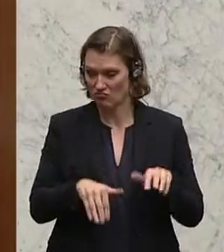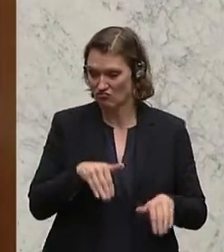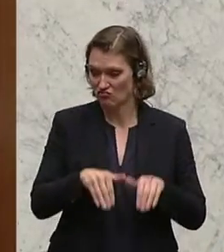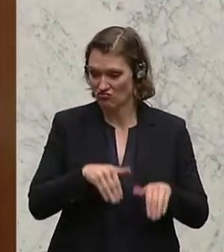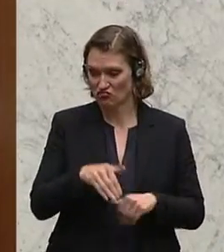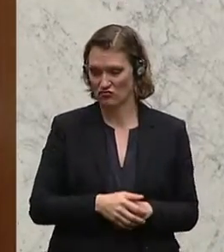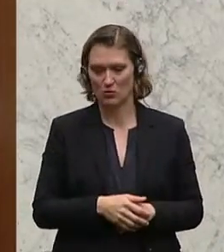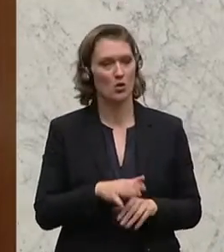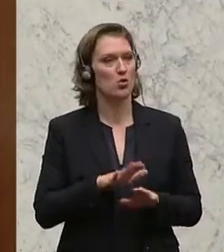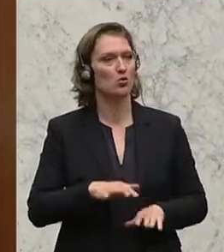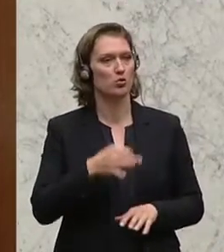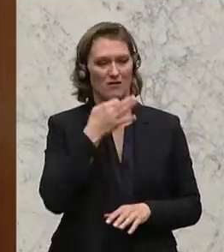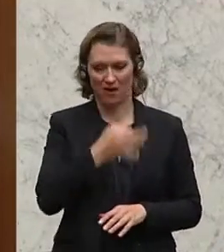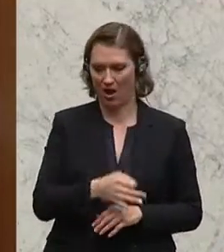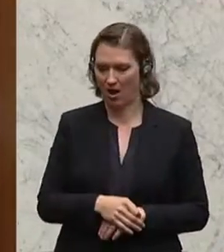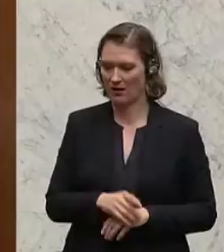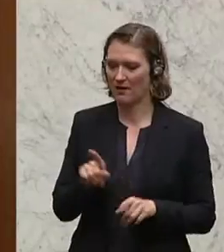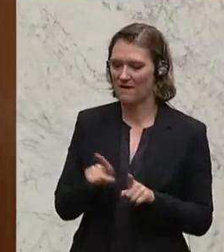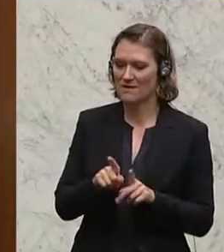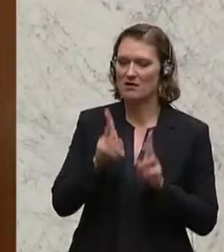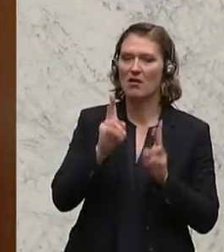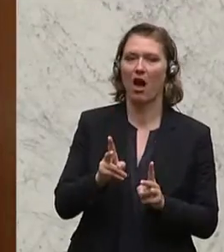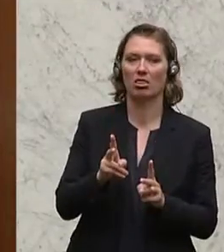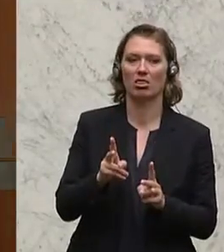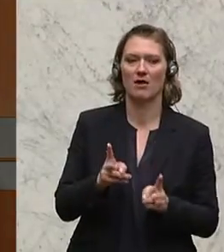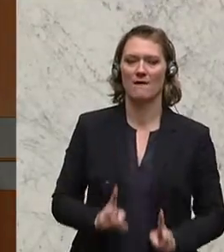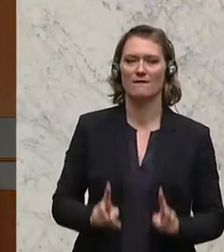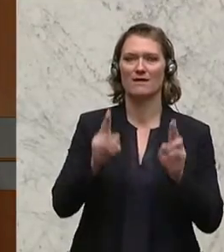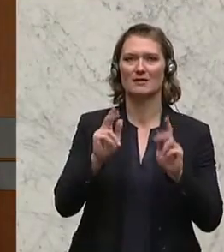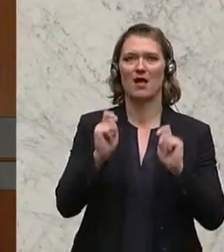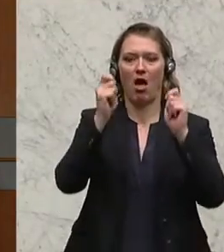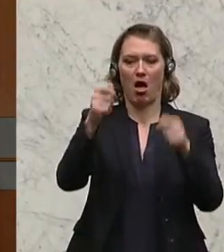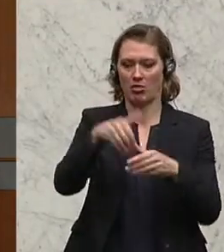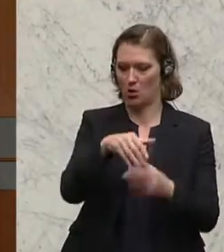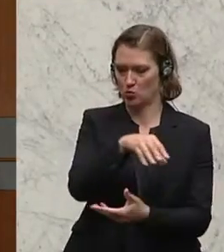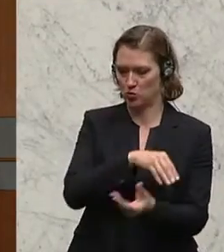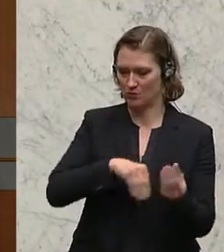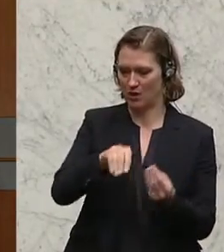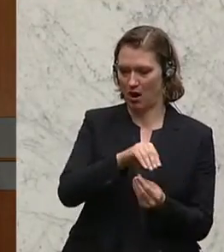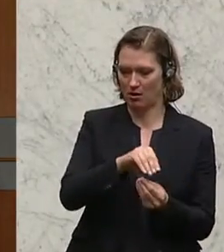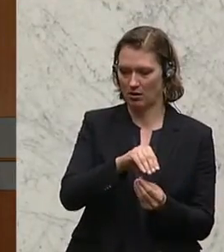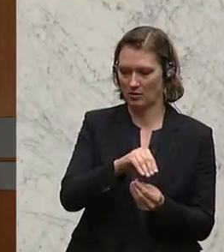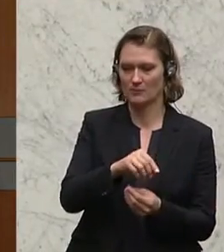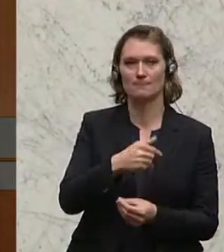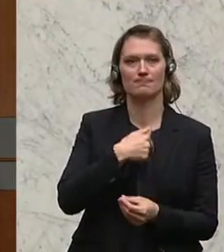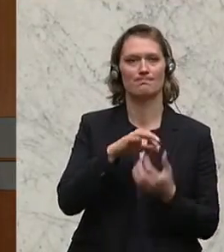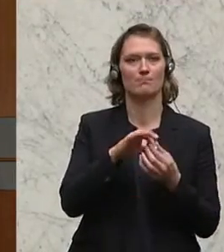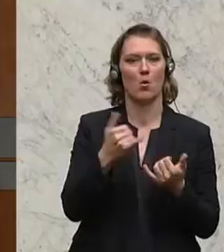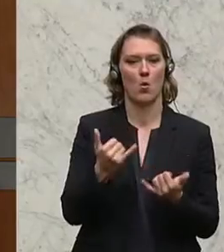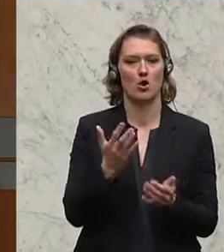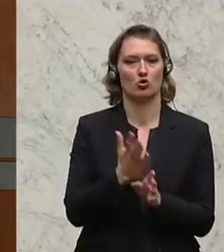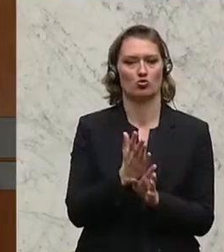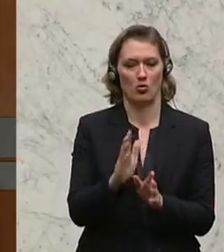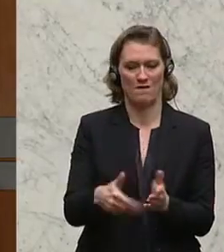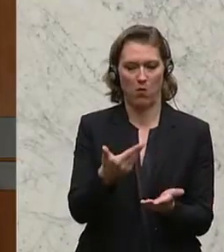nach dieser Grundsatzfrage, wie man mit Fristsetzungsanträgen oder anderen Anträgen umgeht, gehe ich jetzt konkret auf jenen Ein, heute